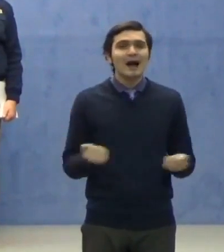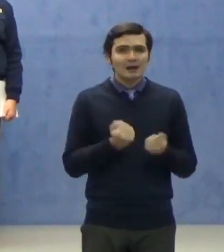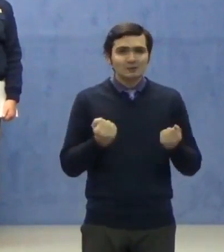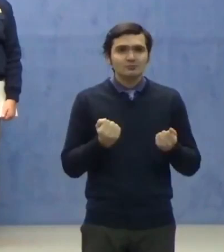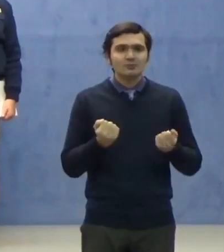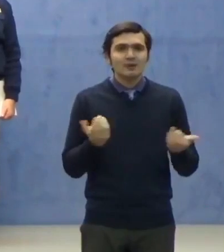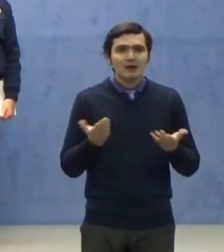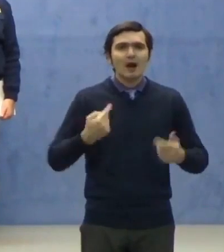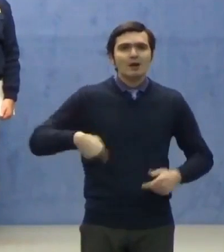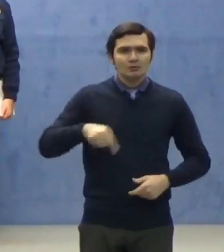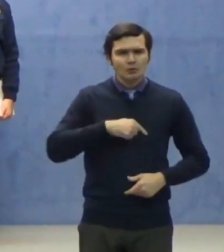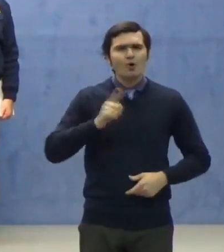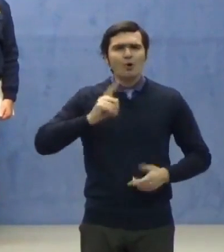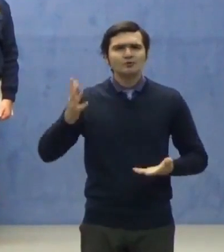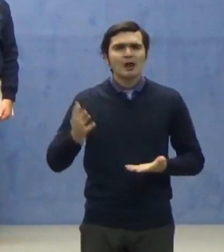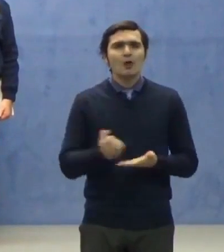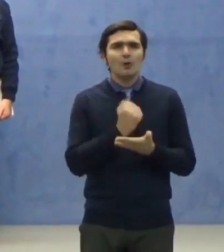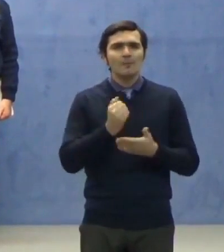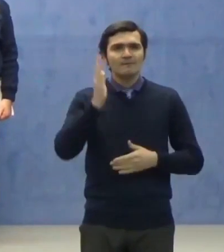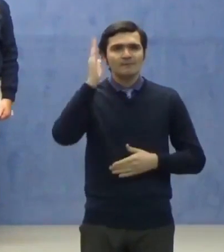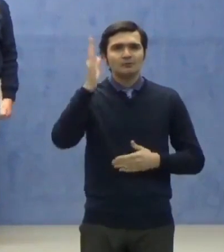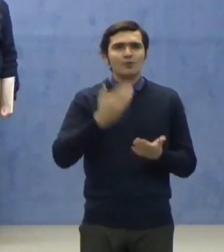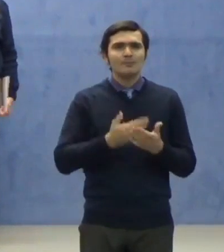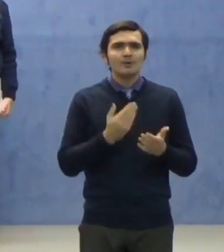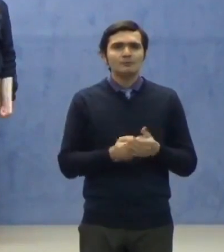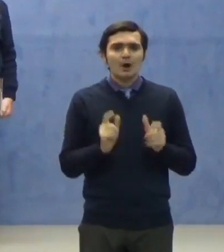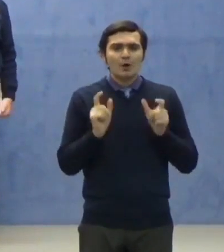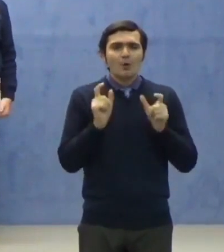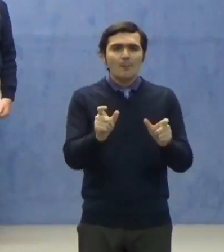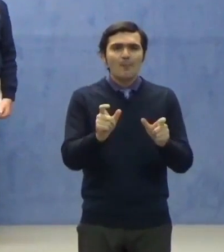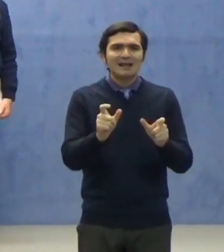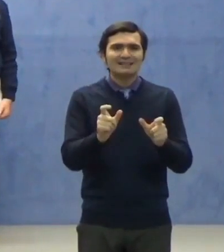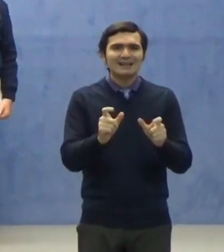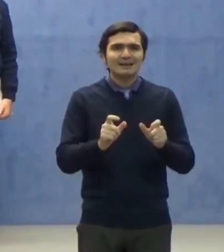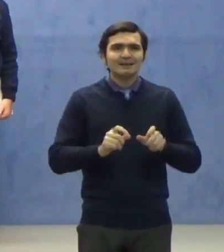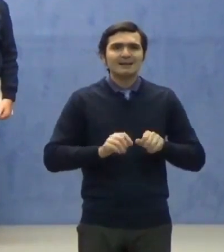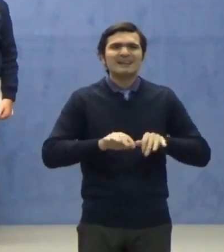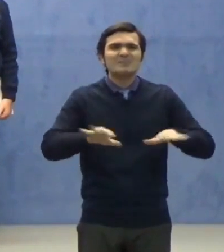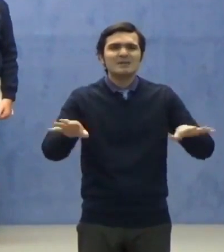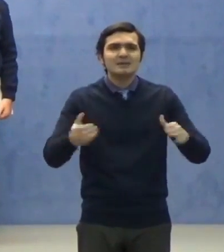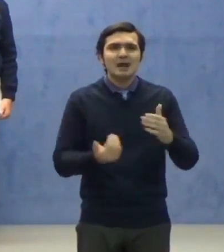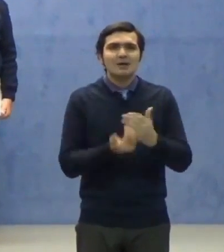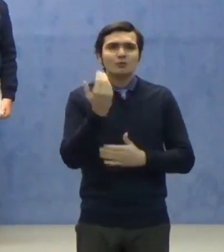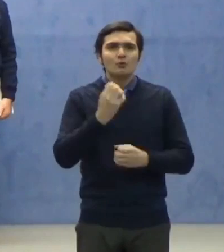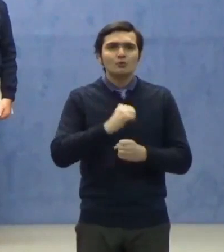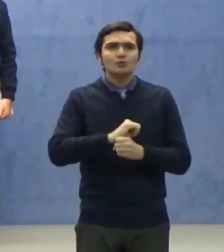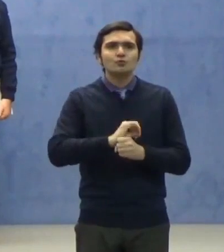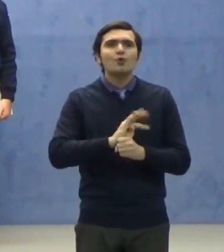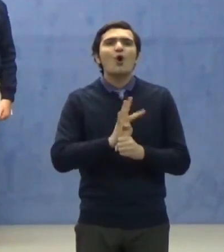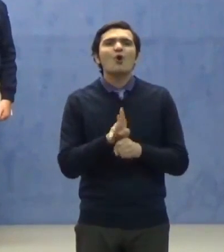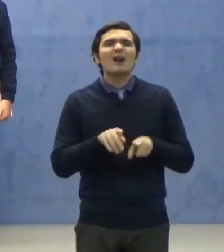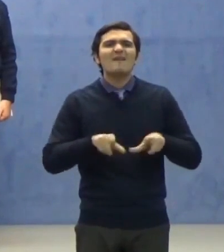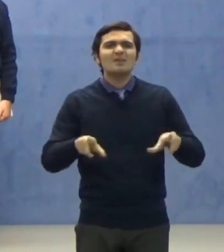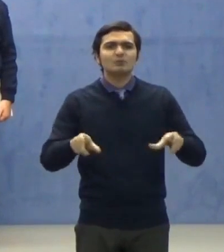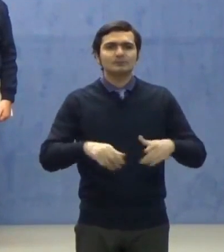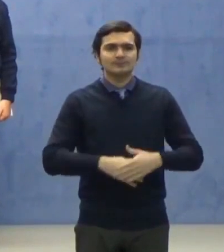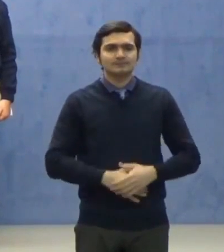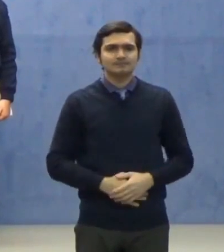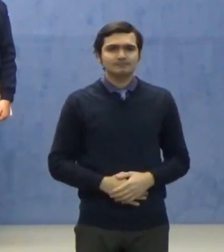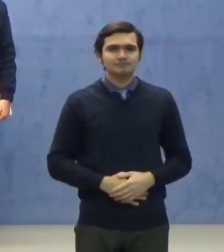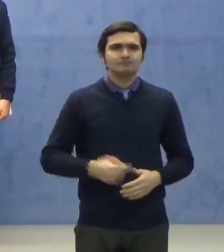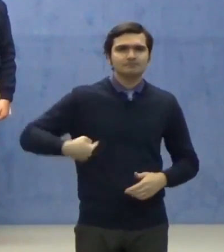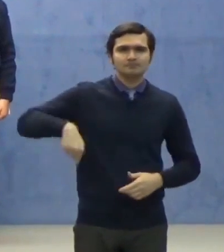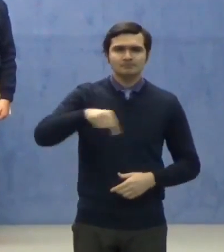pentru combaterea răspândirii noului coronavirus. Am